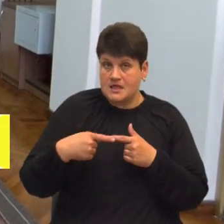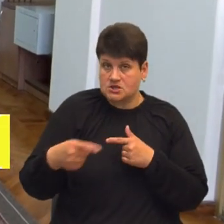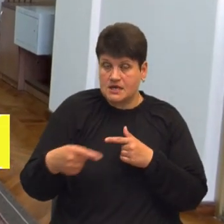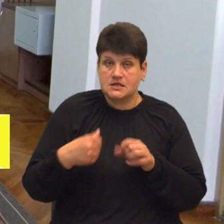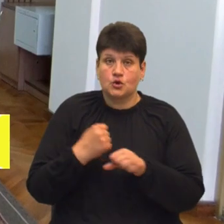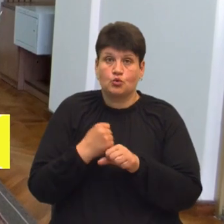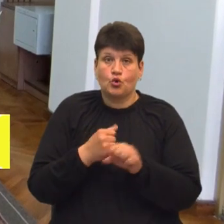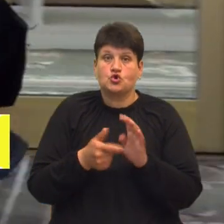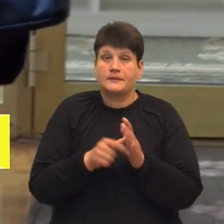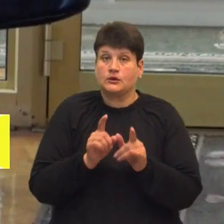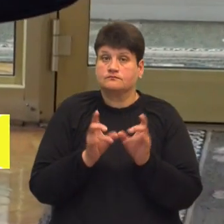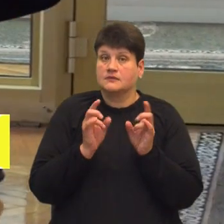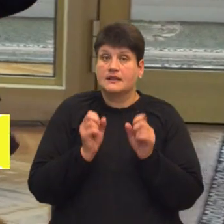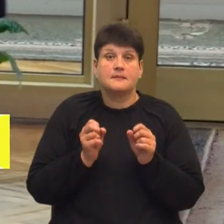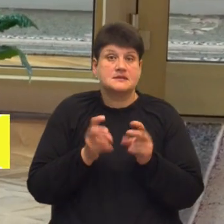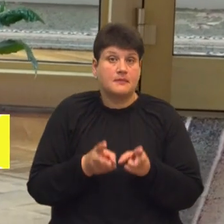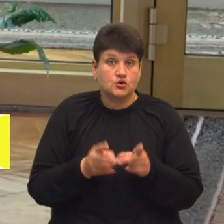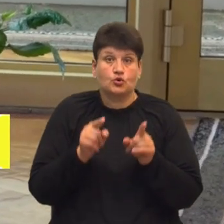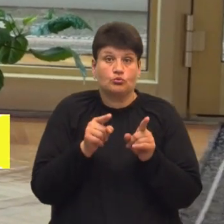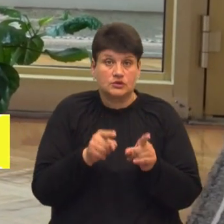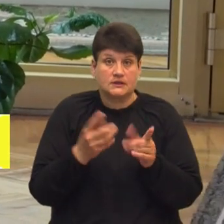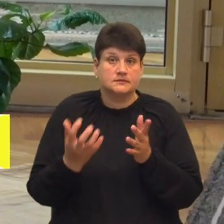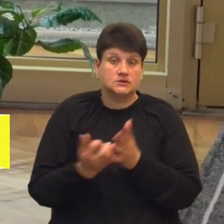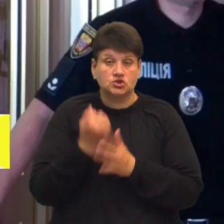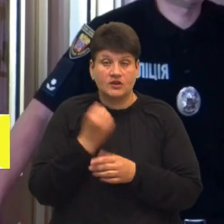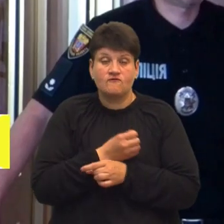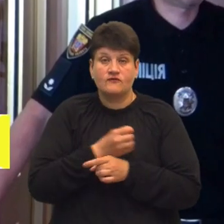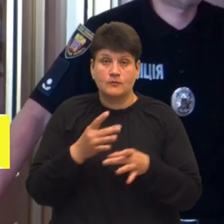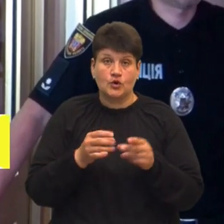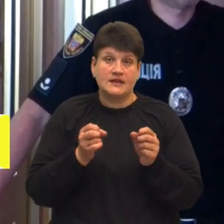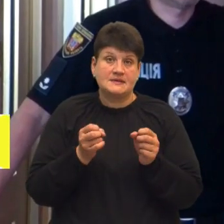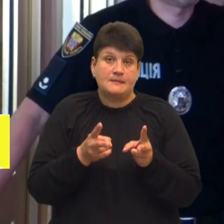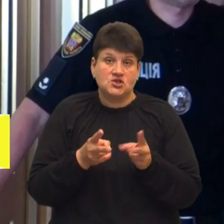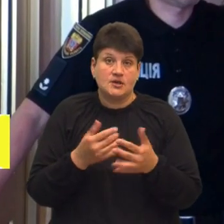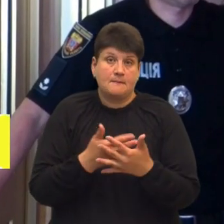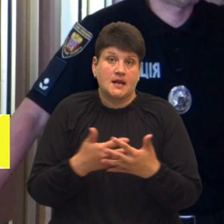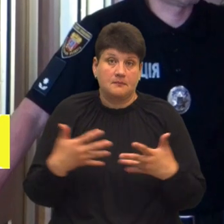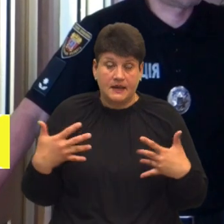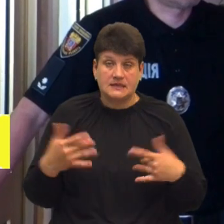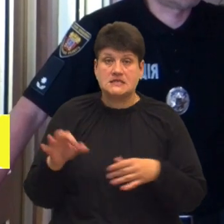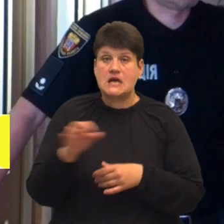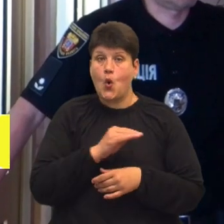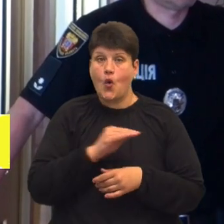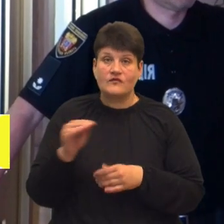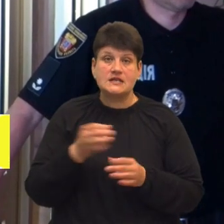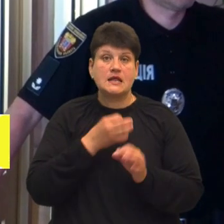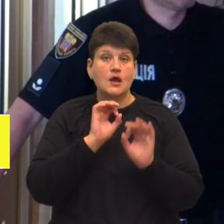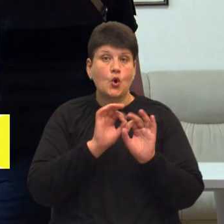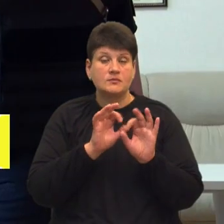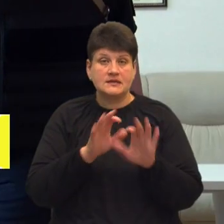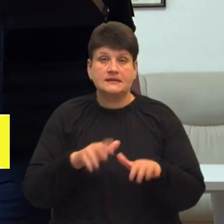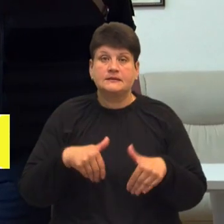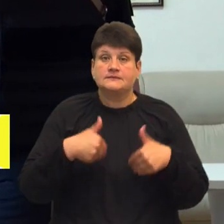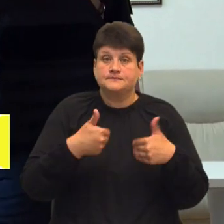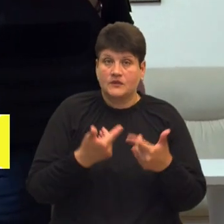небезпечно, адже під час перевірки там виявили вибухонебезпечні предмети. За офіційним коментарем порадили звернутися до пресслужби